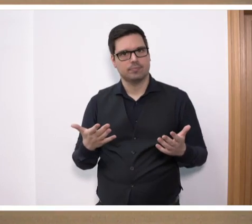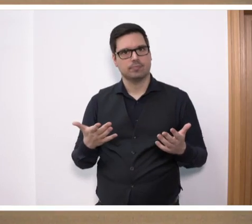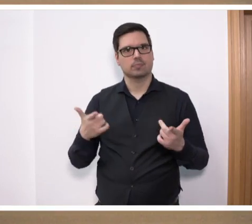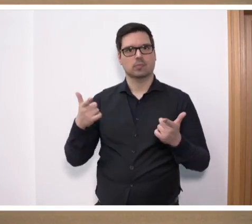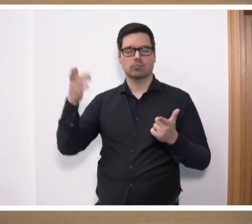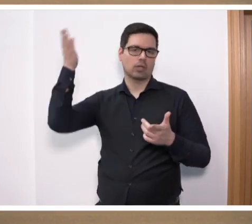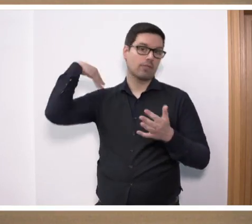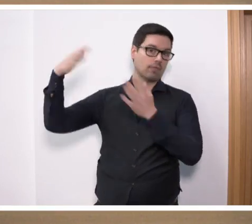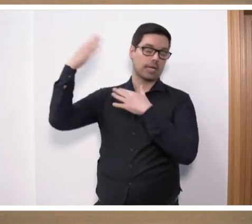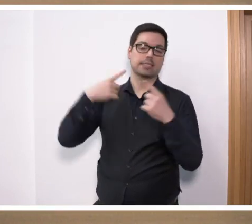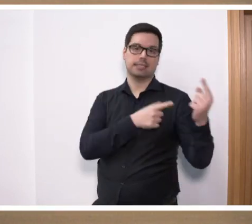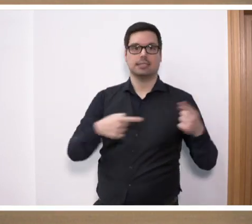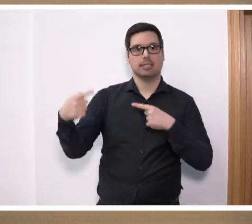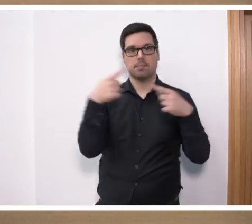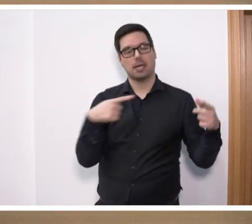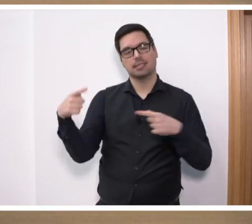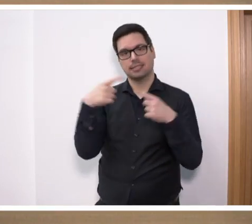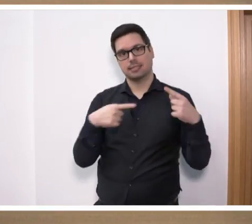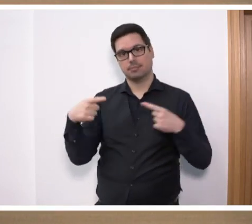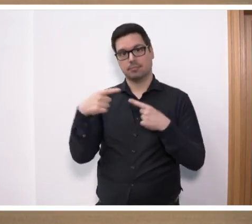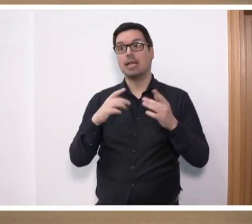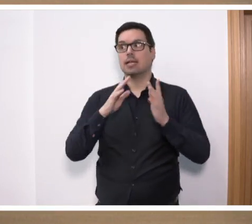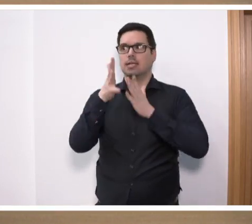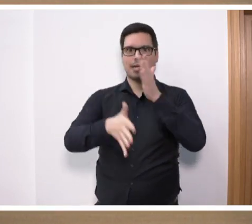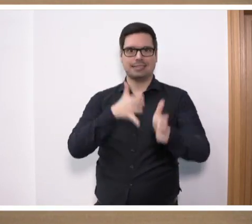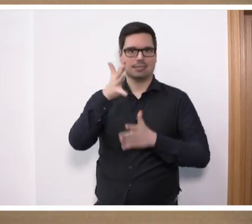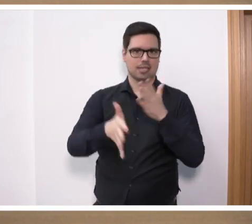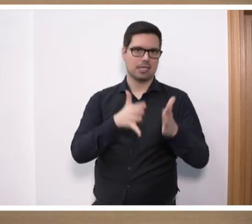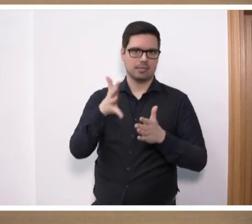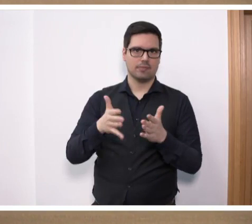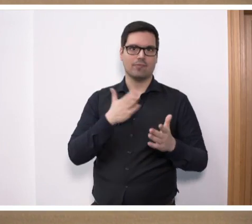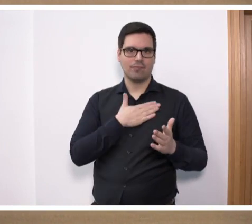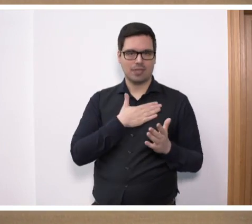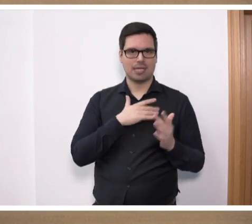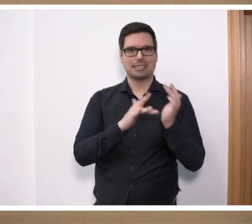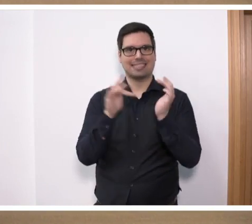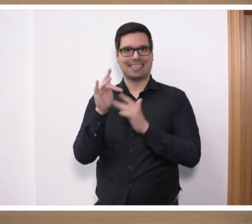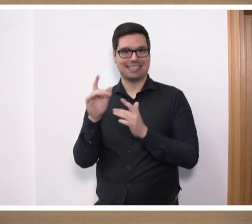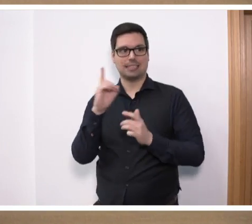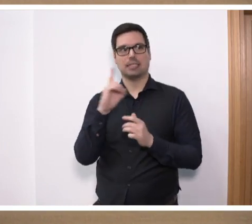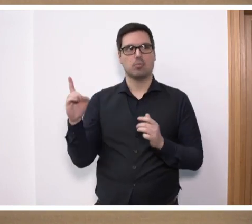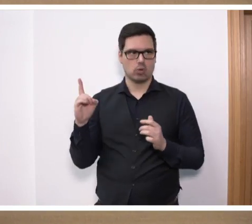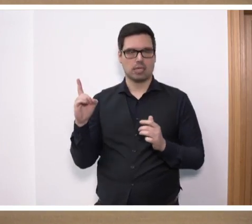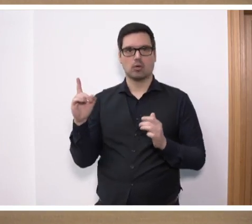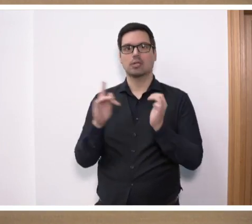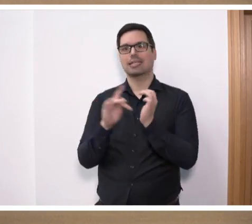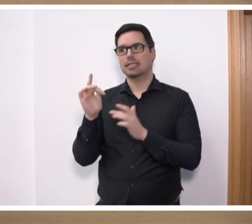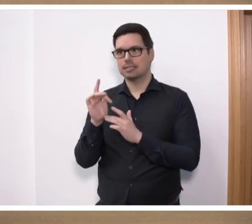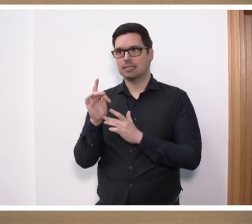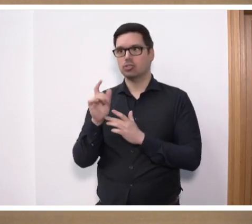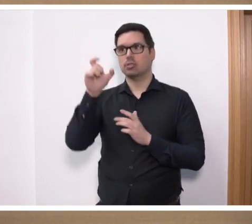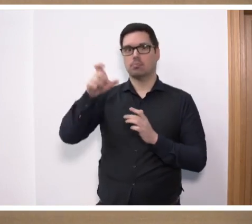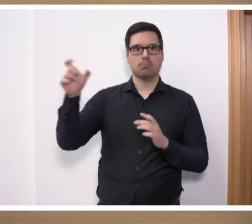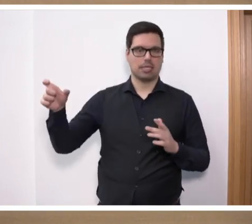haben wir in den vergangenen Debatten immer, immer sehr, sehr deutlich zum Ausdruck gebracht. Wir als Christdemokraten sind natürlich auch dem christlichen Menschenbild,